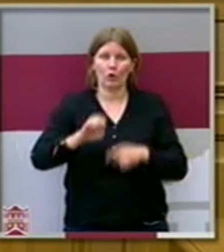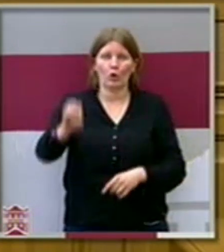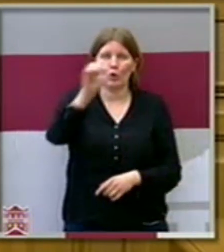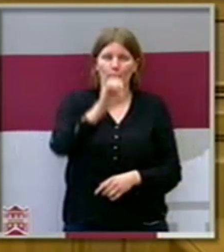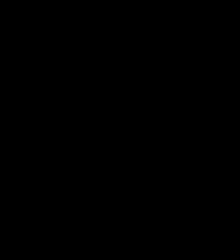Leuten auch akzeptiert.